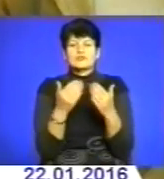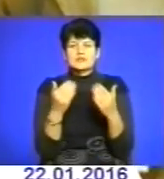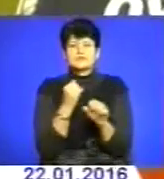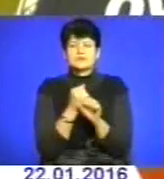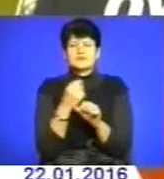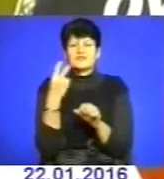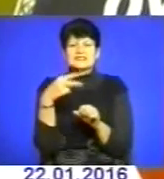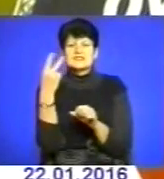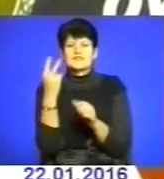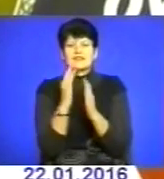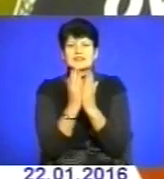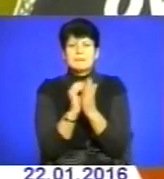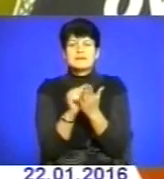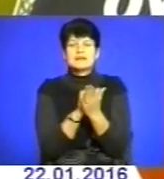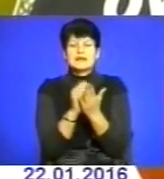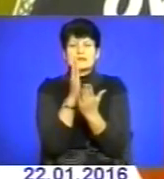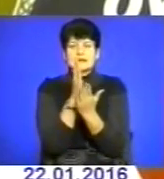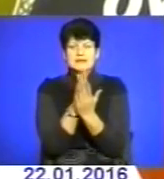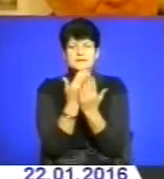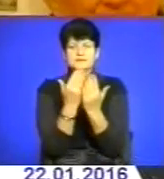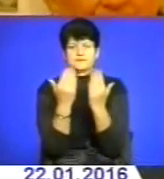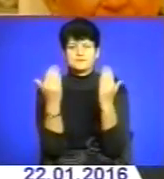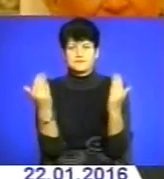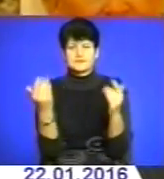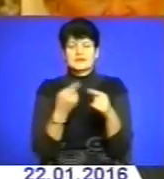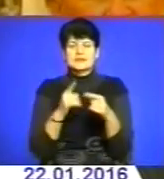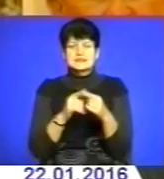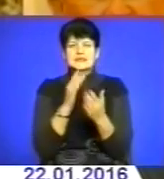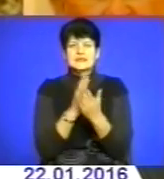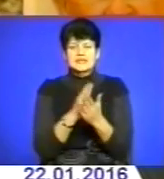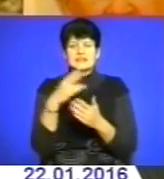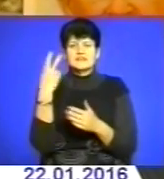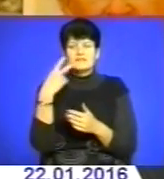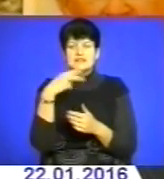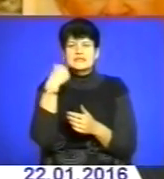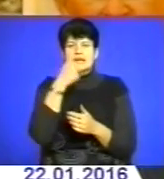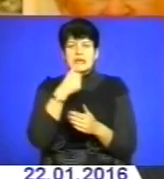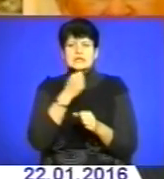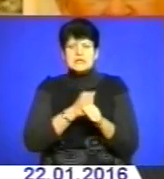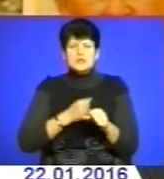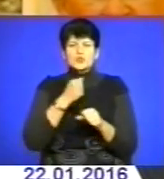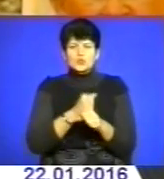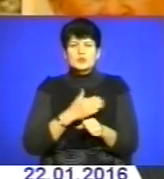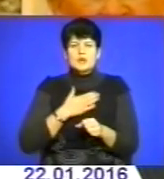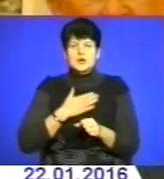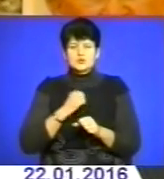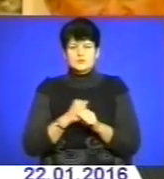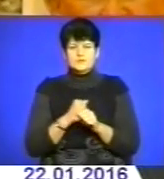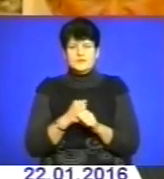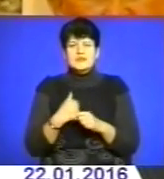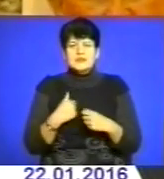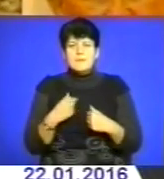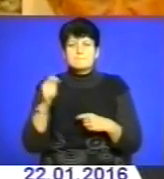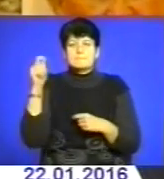книги, матеріали яких розміщені на експозиції. Це є 20-літній труд нашої роботи. Я так би